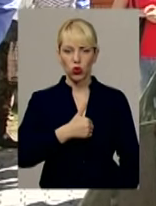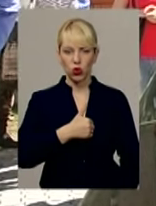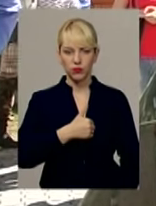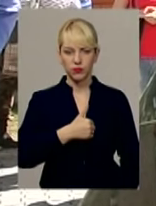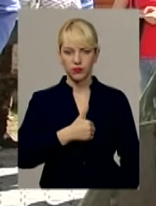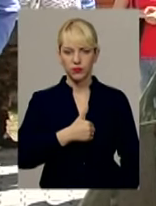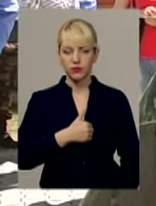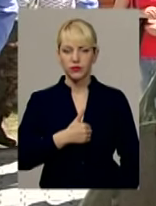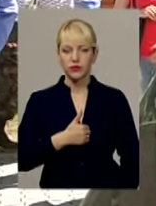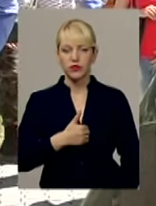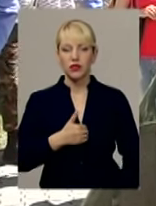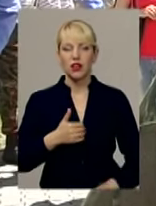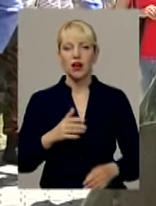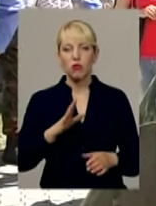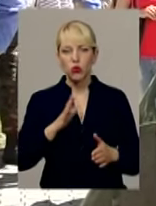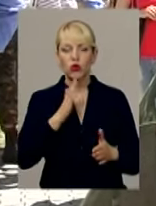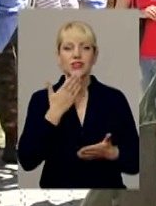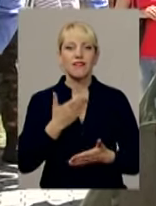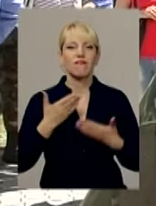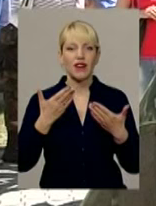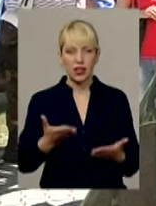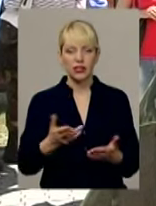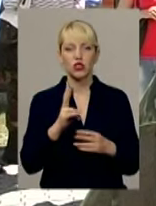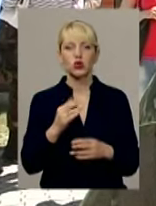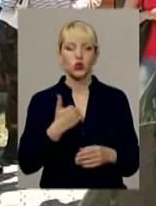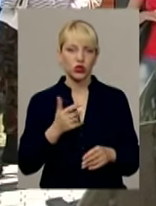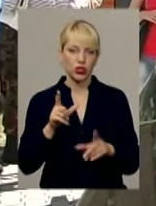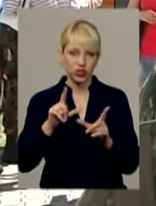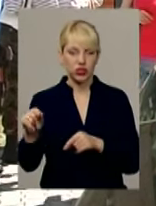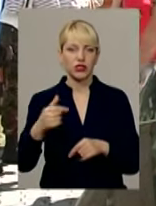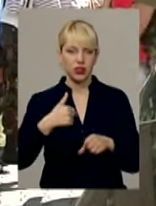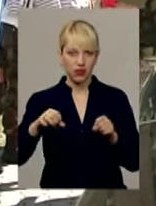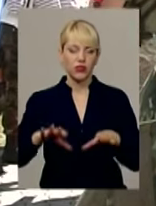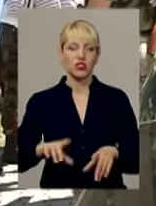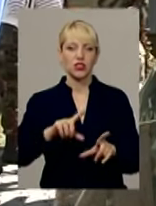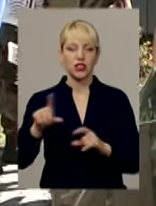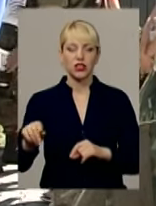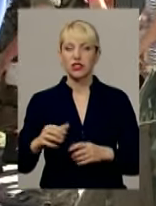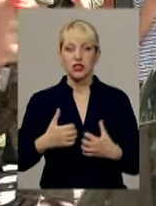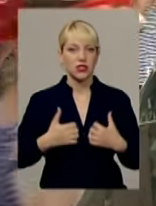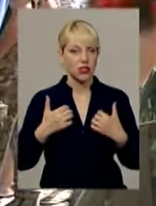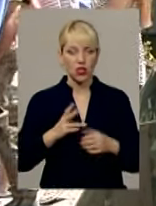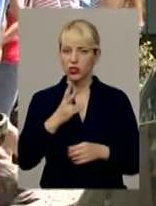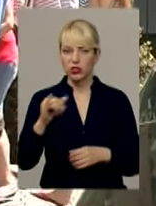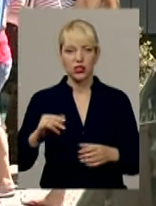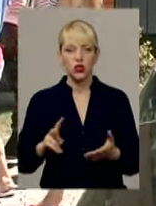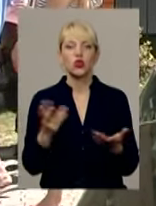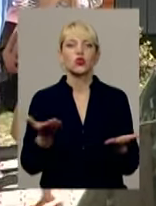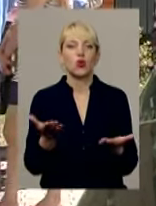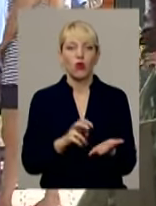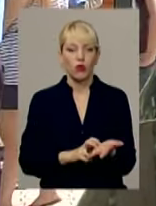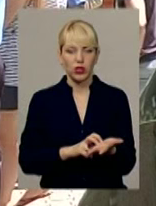Прийшло звернення, що можна поїхати. Вирішили їхати. Не страшно? Ні, чого боятися. Які завдання?